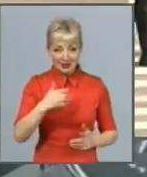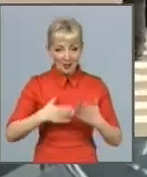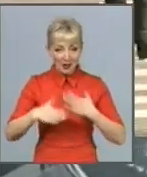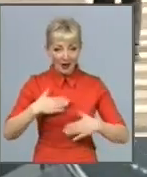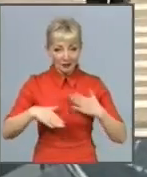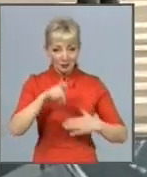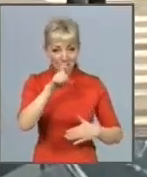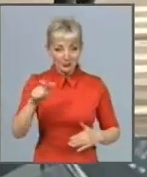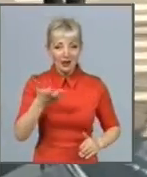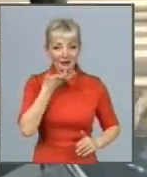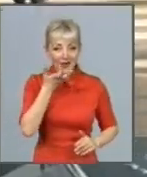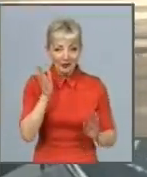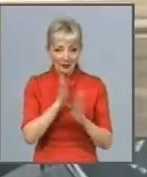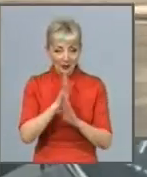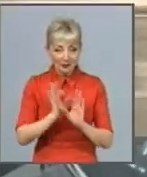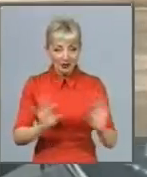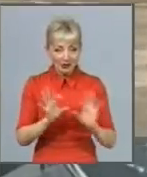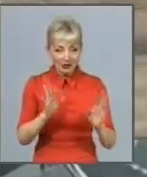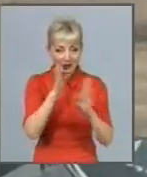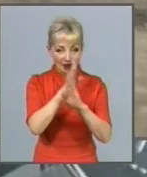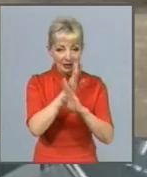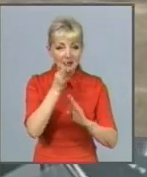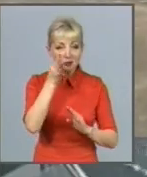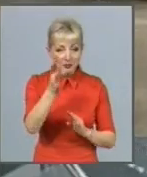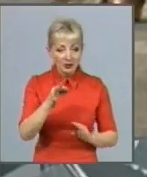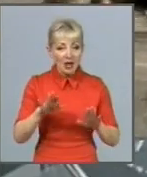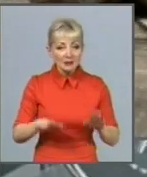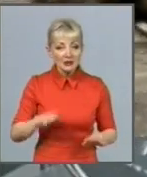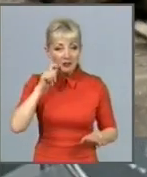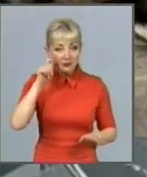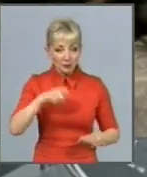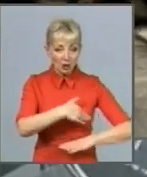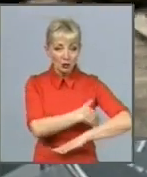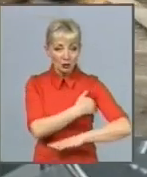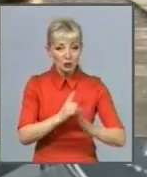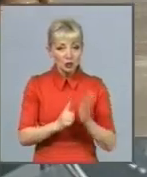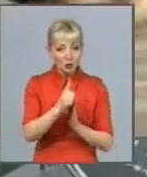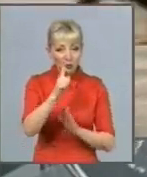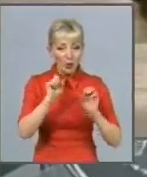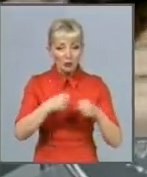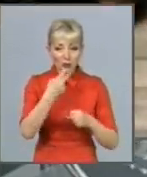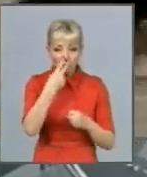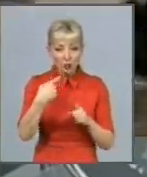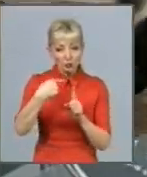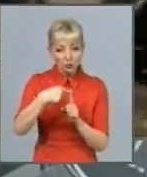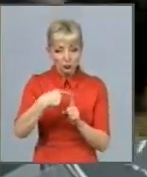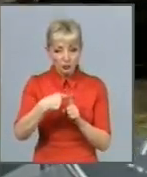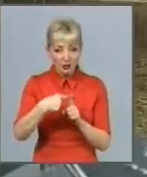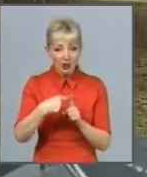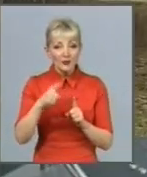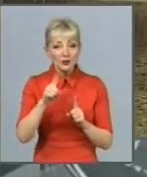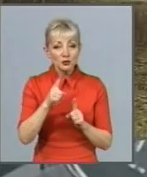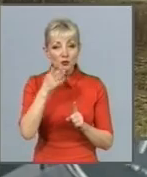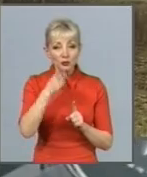погодою, розповіли синоптики. Місцями в Україні на стовпчику можна буде побачити плюсову температуру, що сягатиме навіть 13